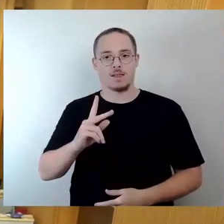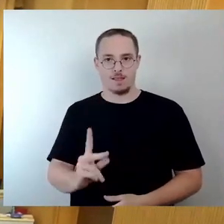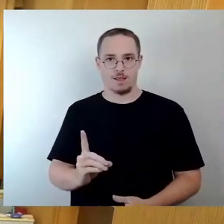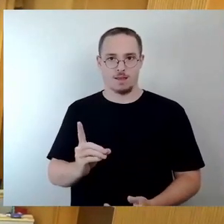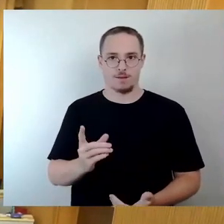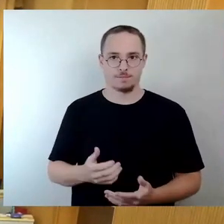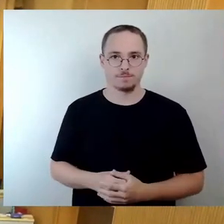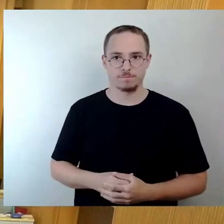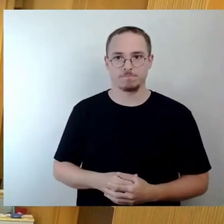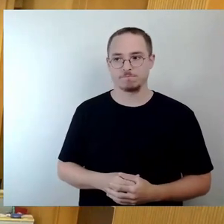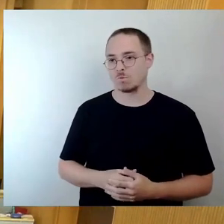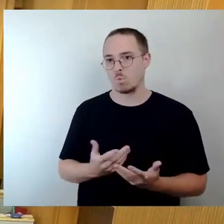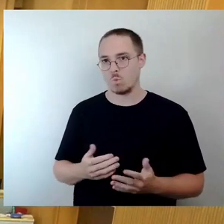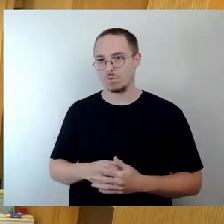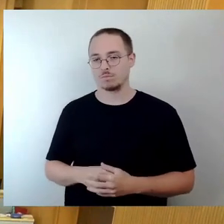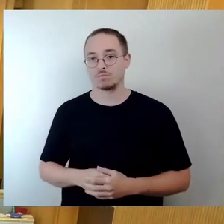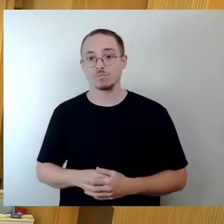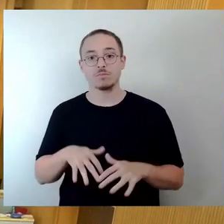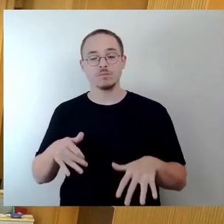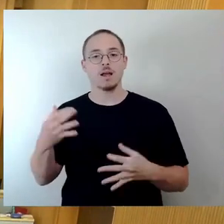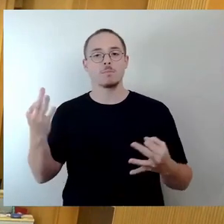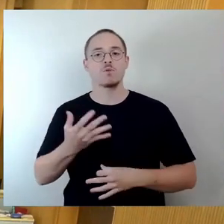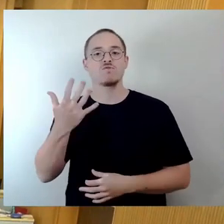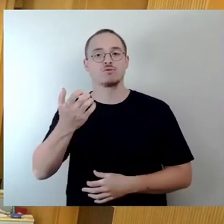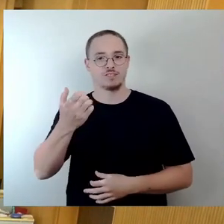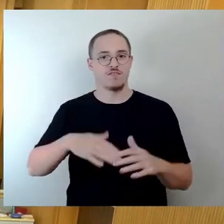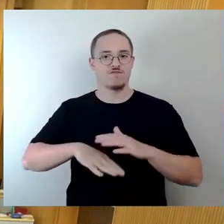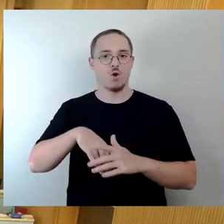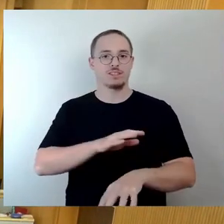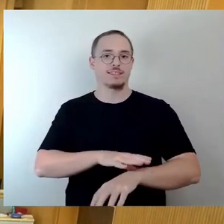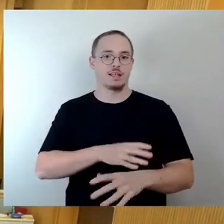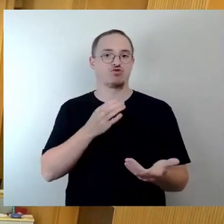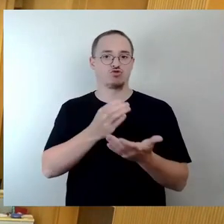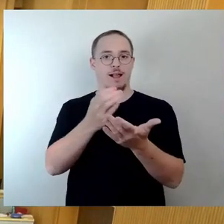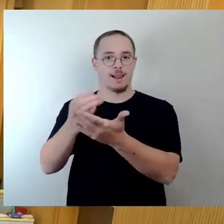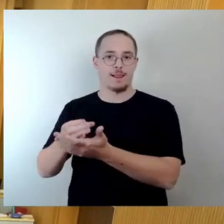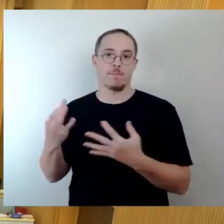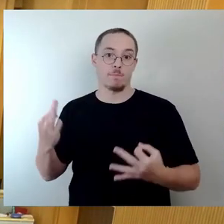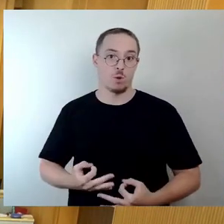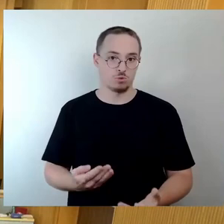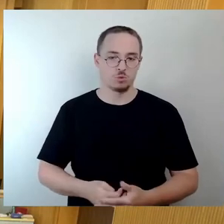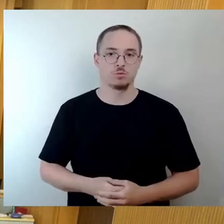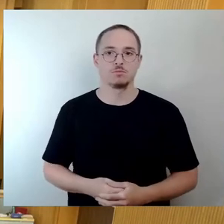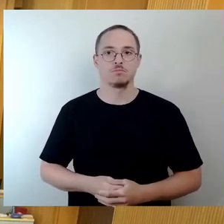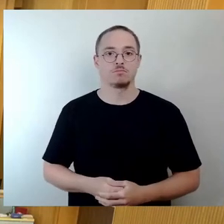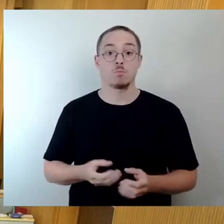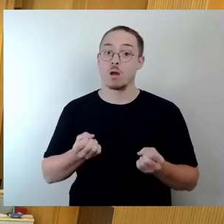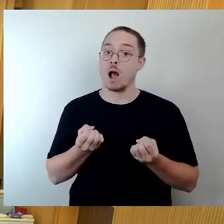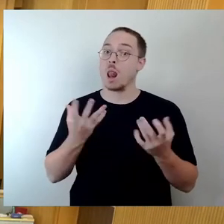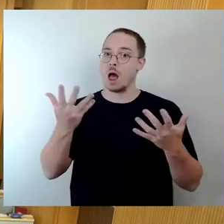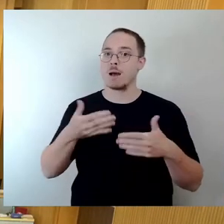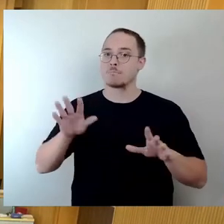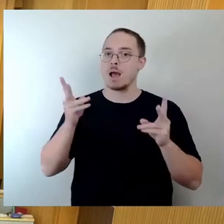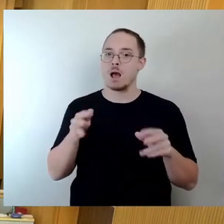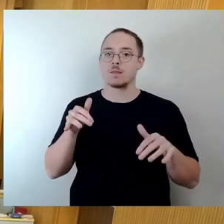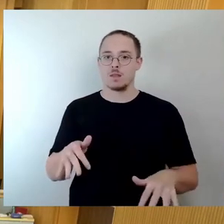Vollzeitstellen benötigt und wurden durch eine klare Mehrheit im zuständigen Fachgremium, dem Kulturausschuss, bestätigt. Die Vorlage